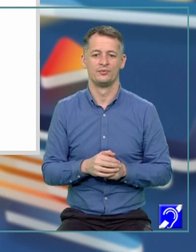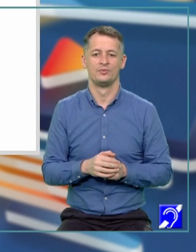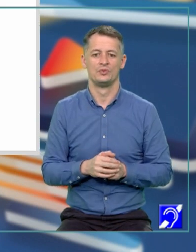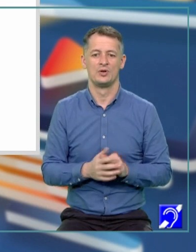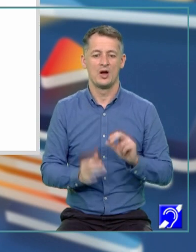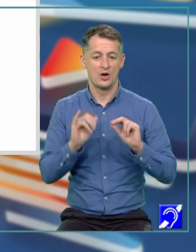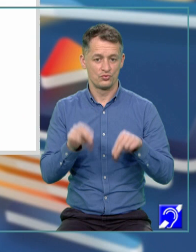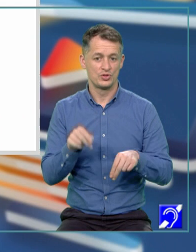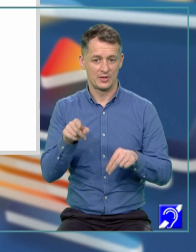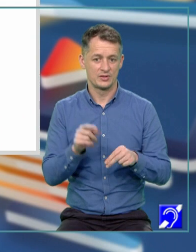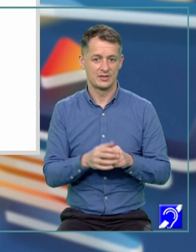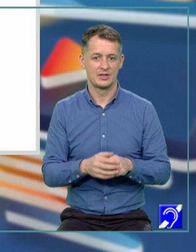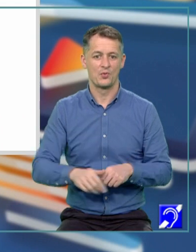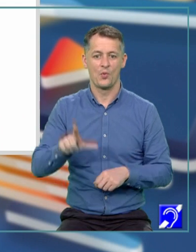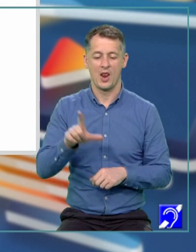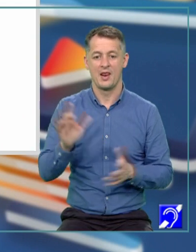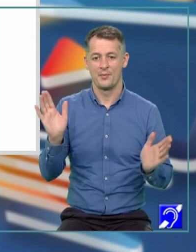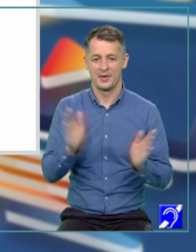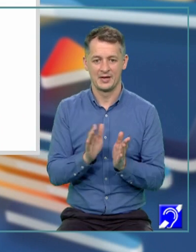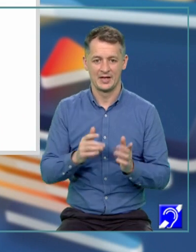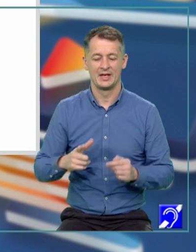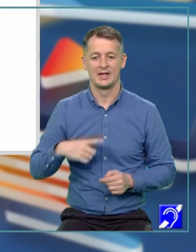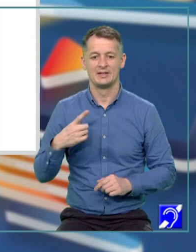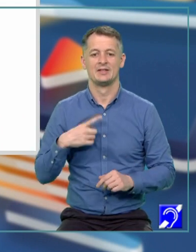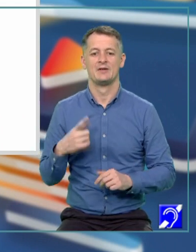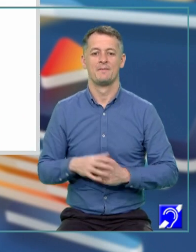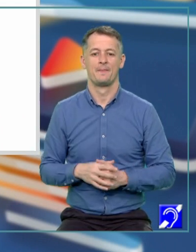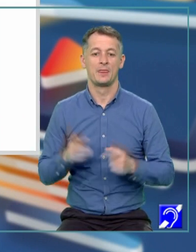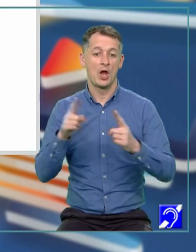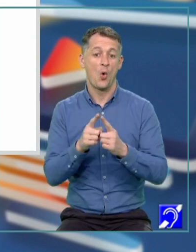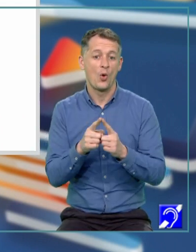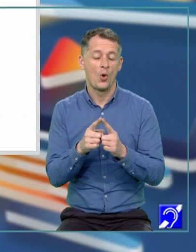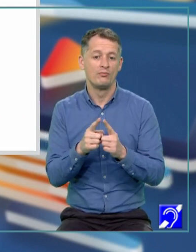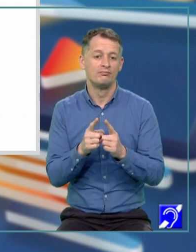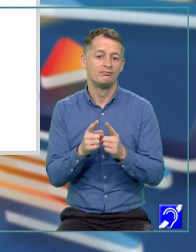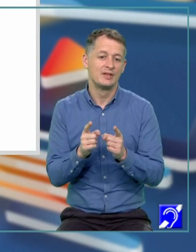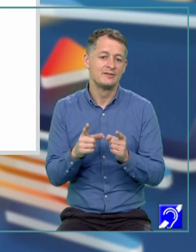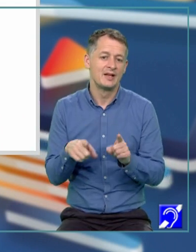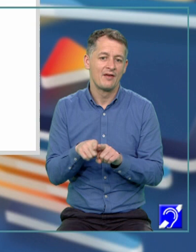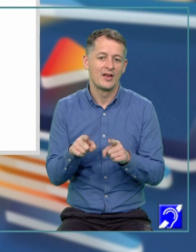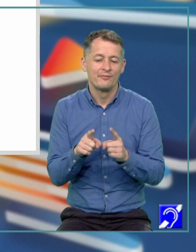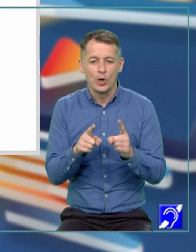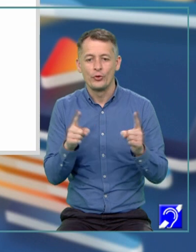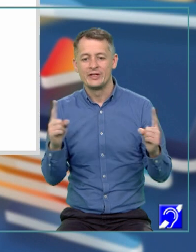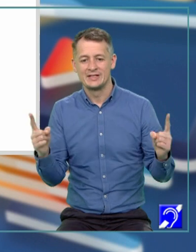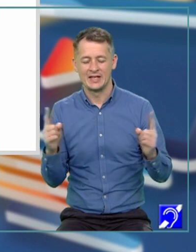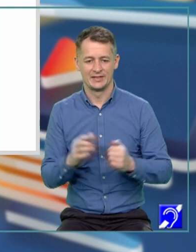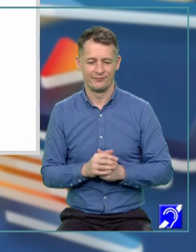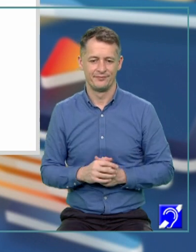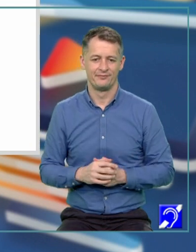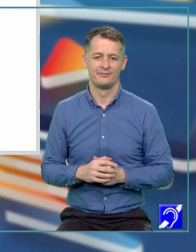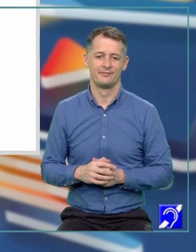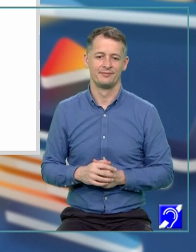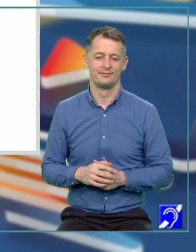acest caz, L mic este o distanță, este lățimea dreptunghiului, da?